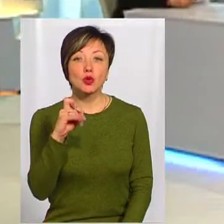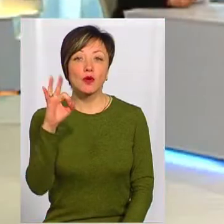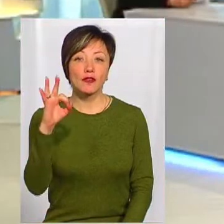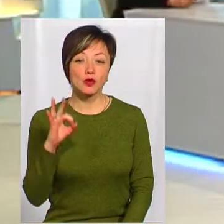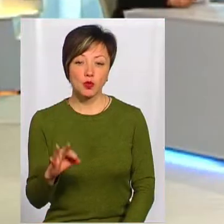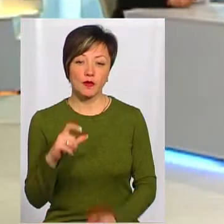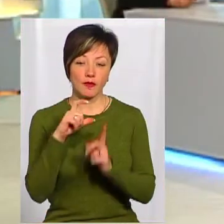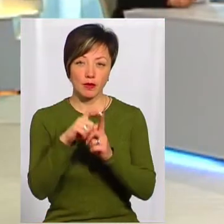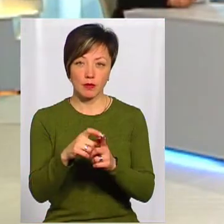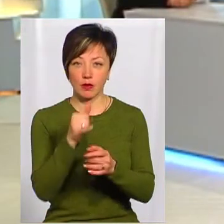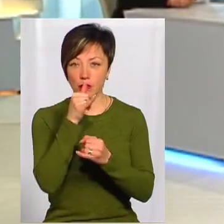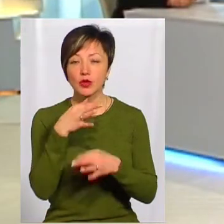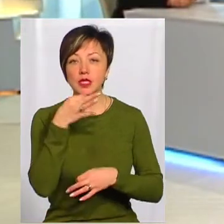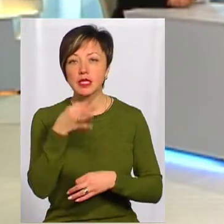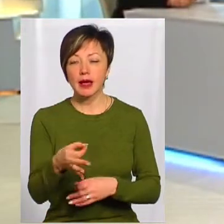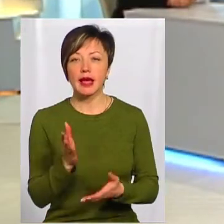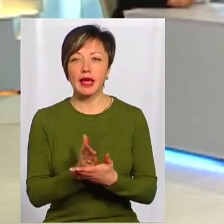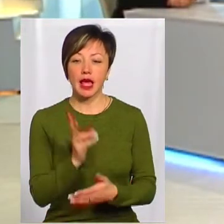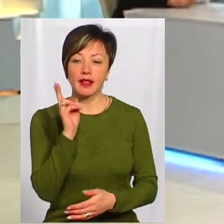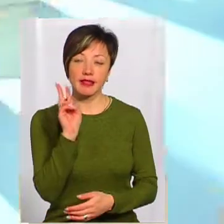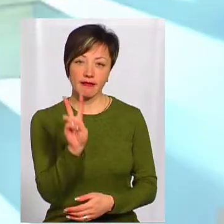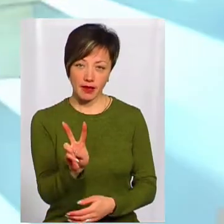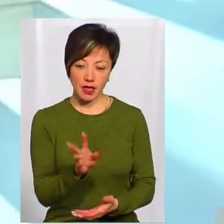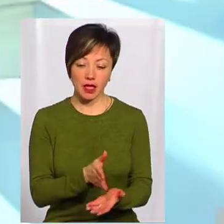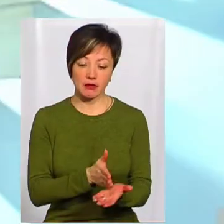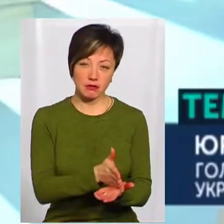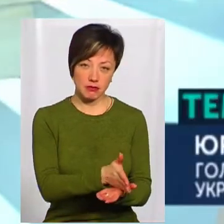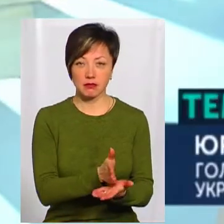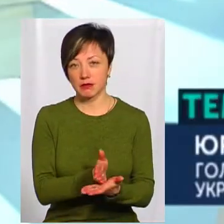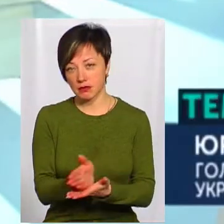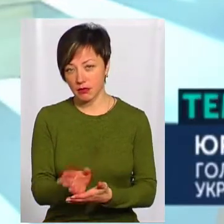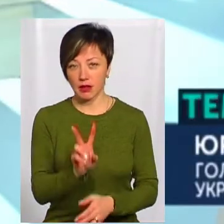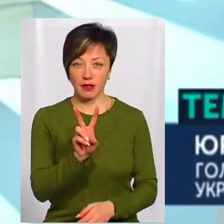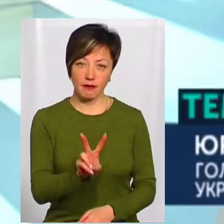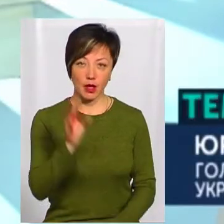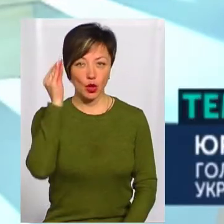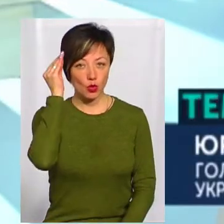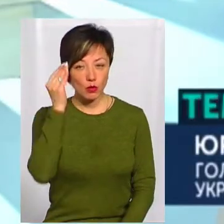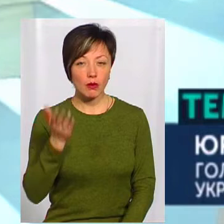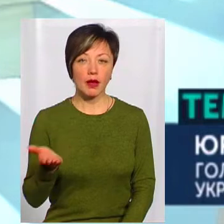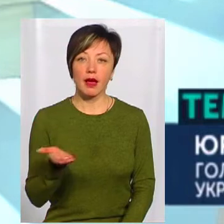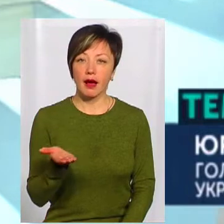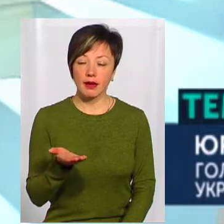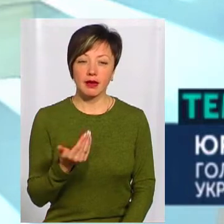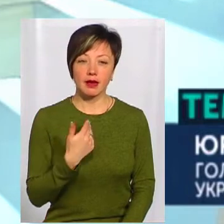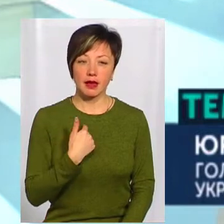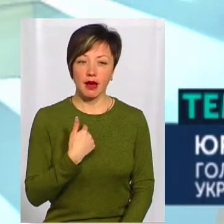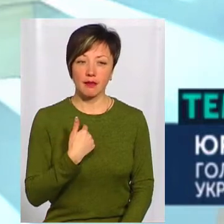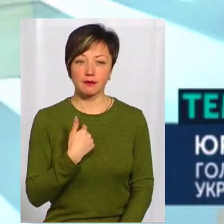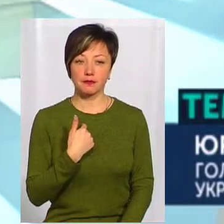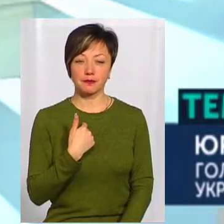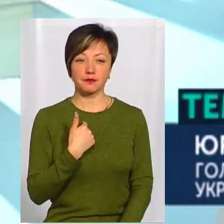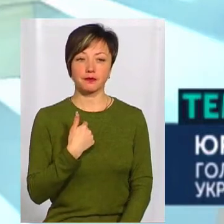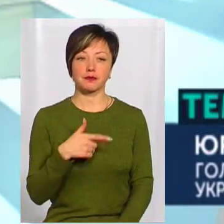Є дві школи, є дві течії, дві думки, які я, в